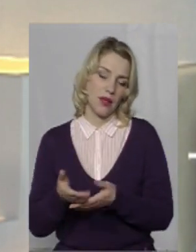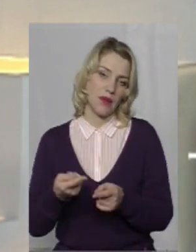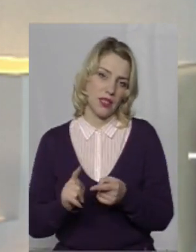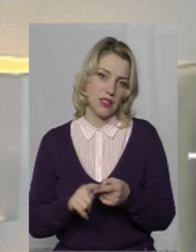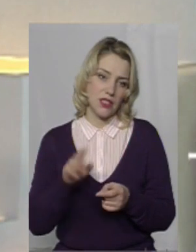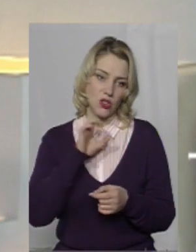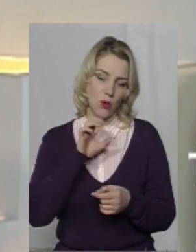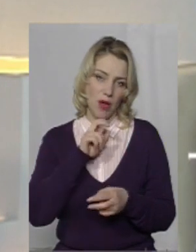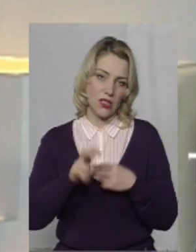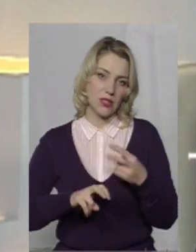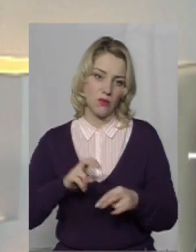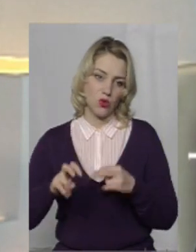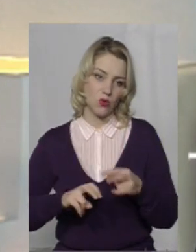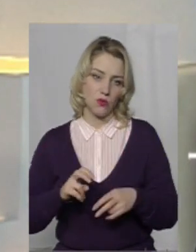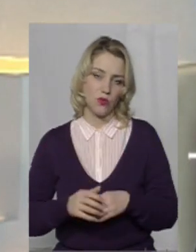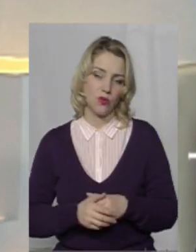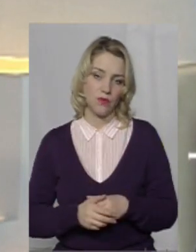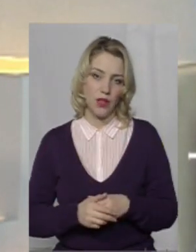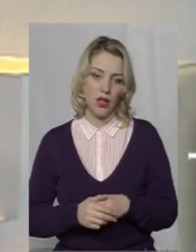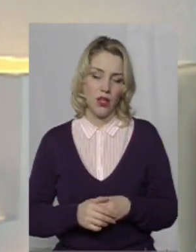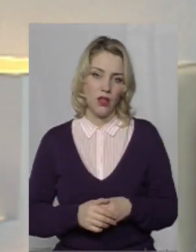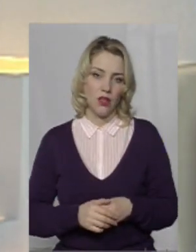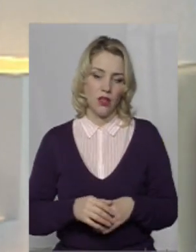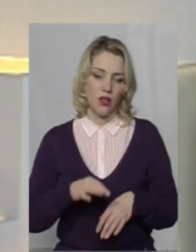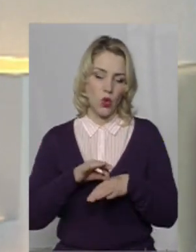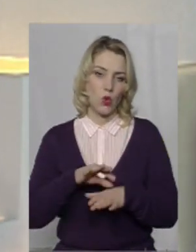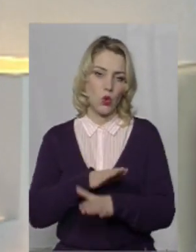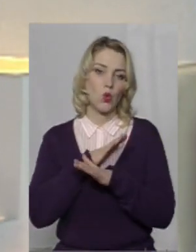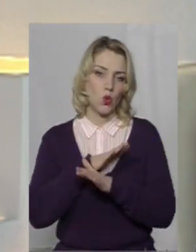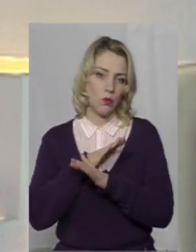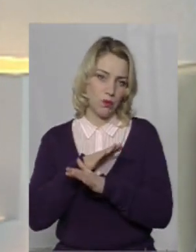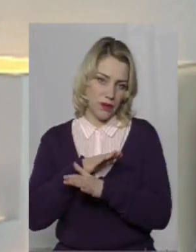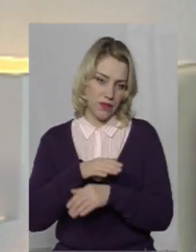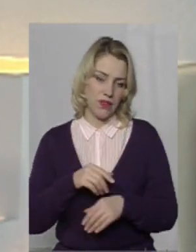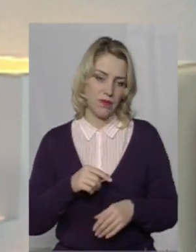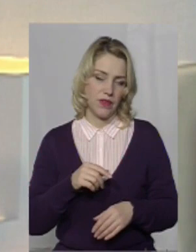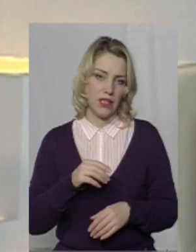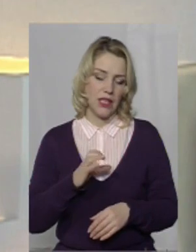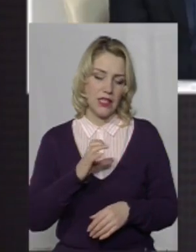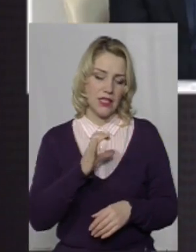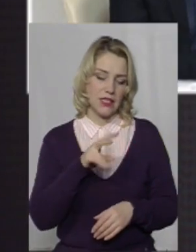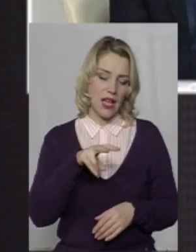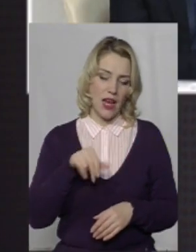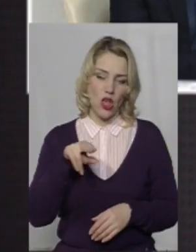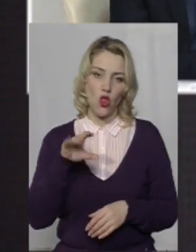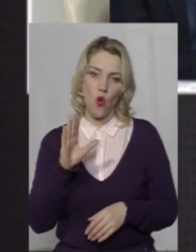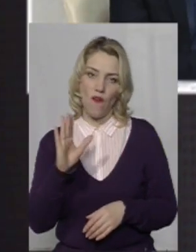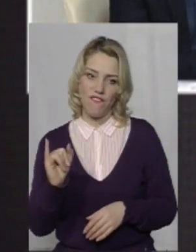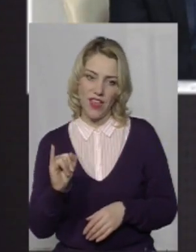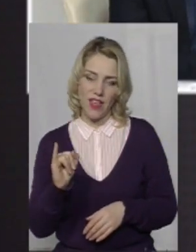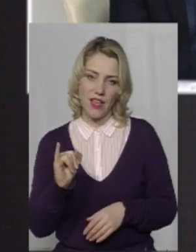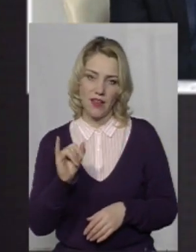собаки з пошуку трупів, так звані слідові собаки. Вони всі